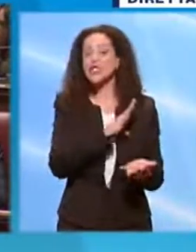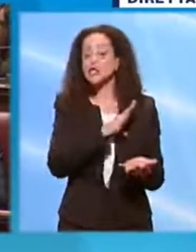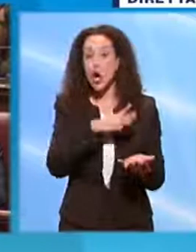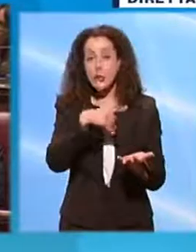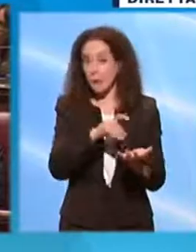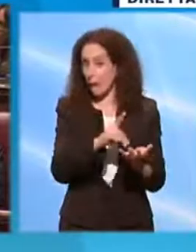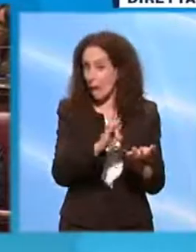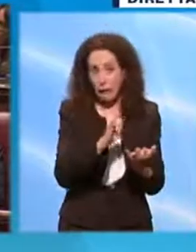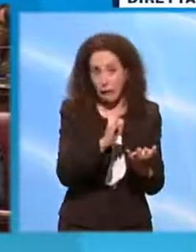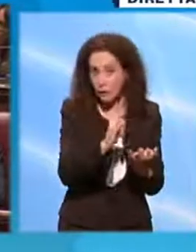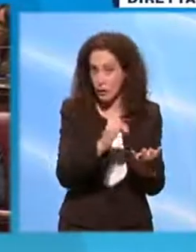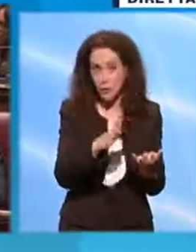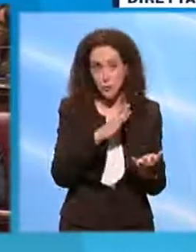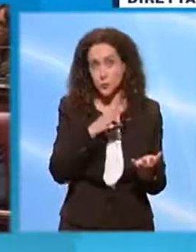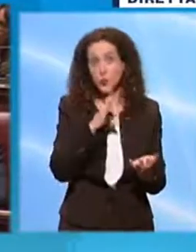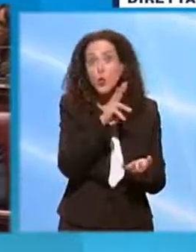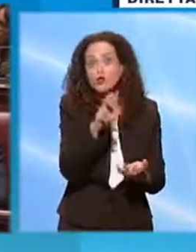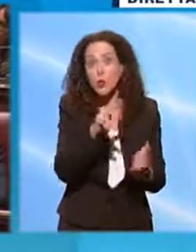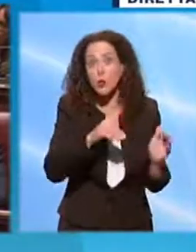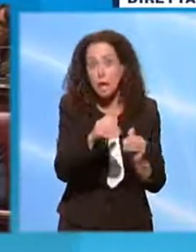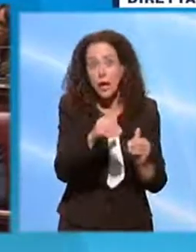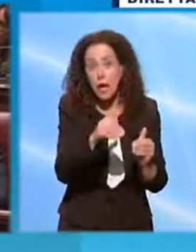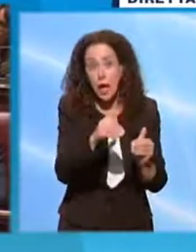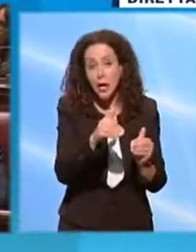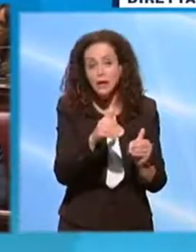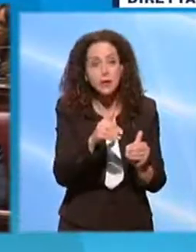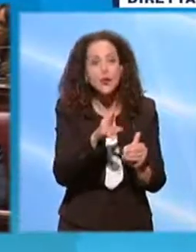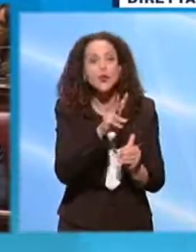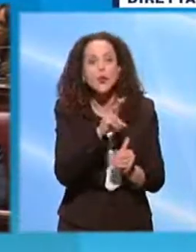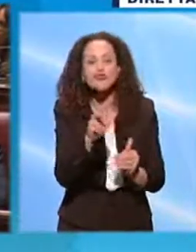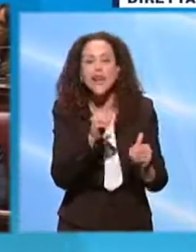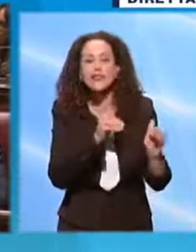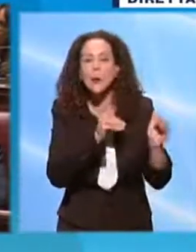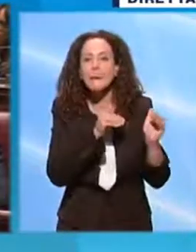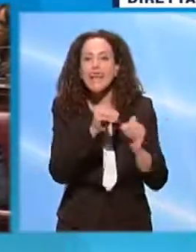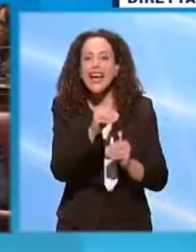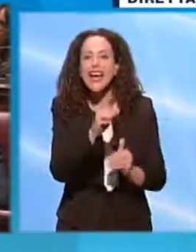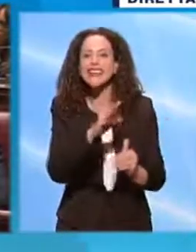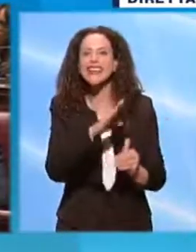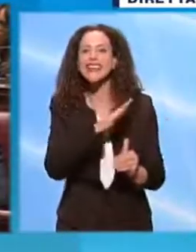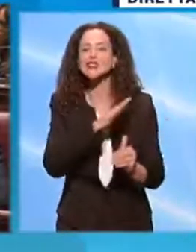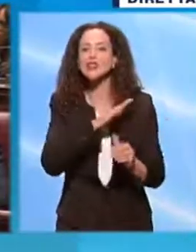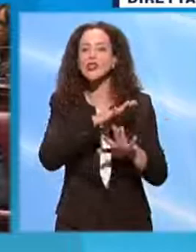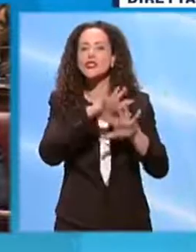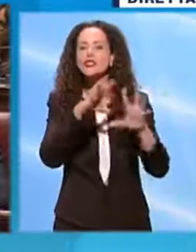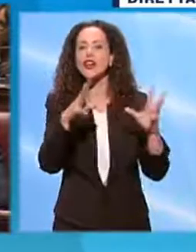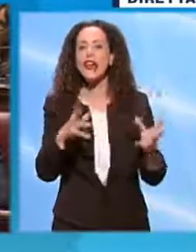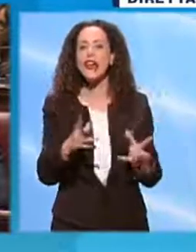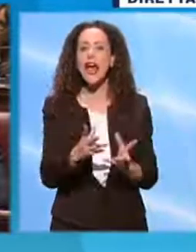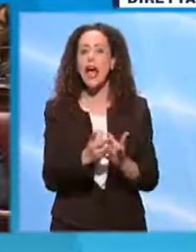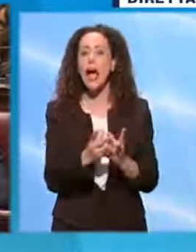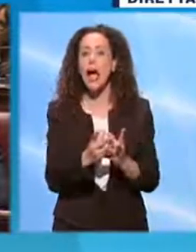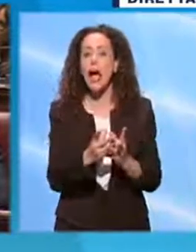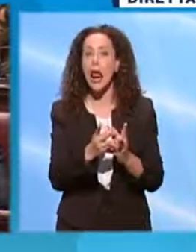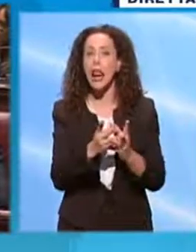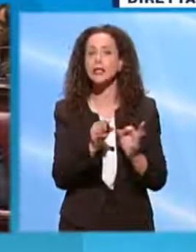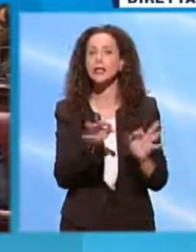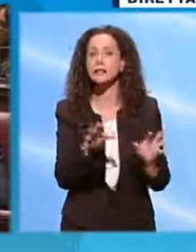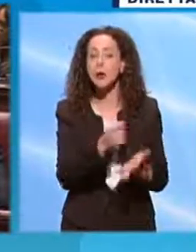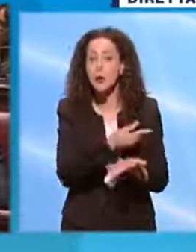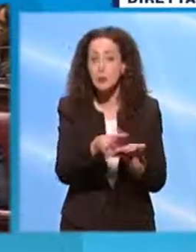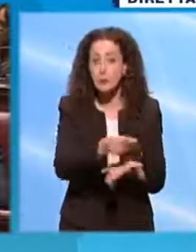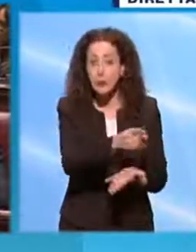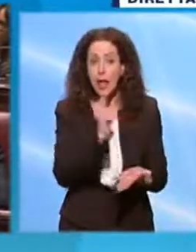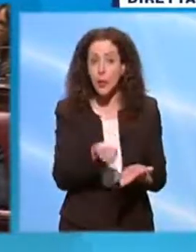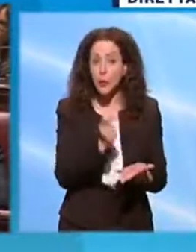insufficienti su non solo 200 miliardi, sono 200 miliardi di risorse generate. Per intenderci, lei sostiene con il decreto di liquidità che ne tira